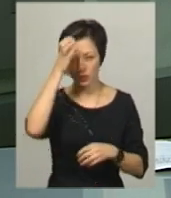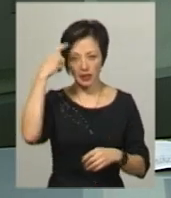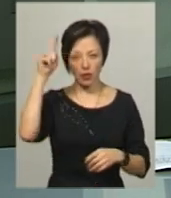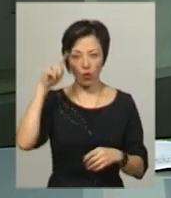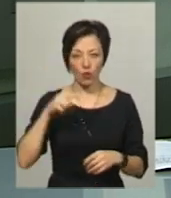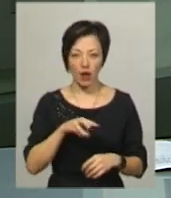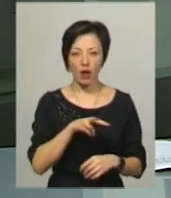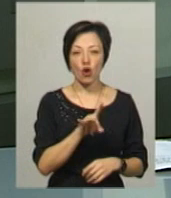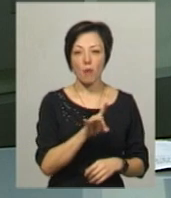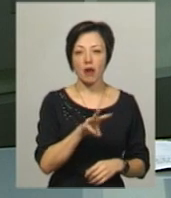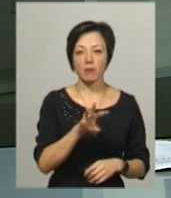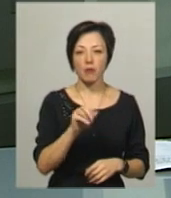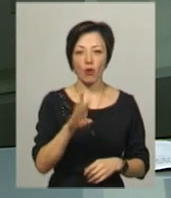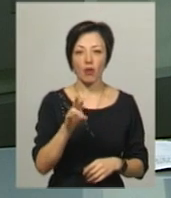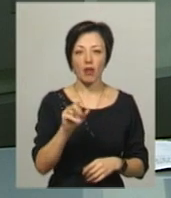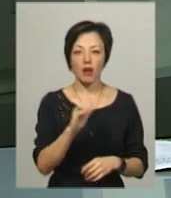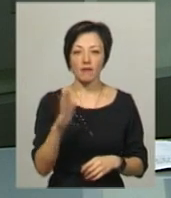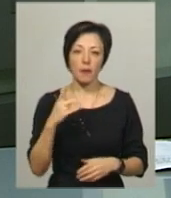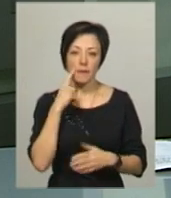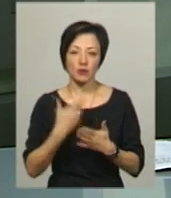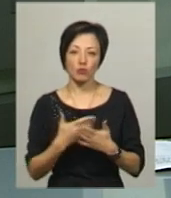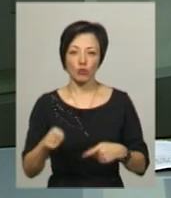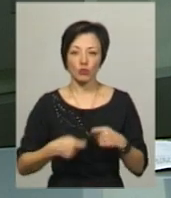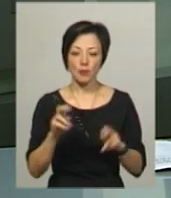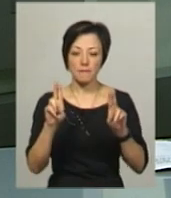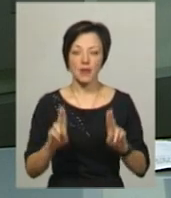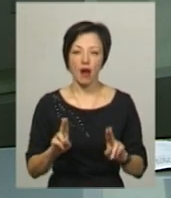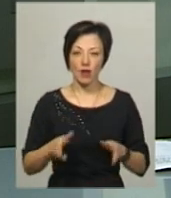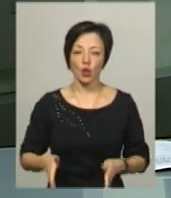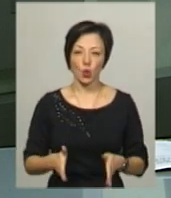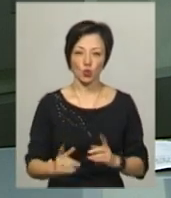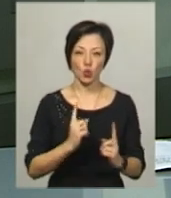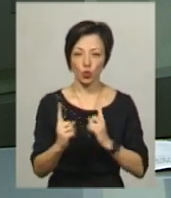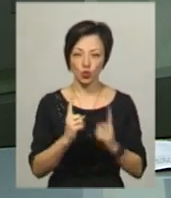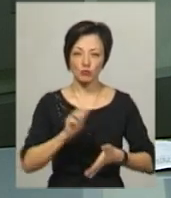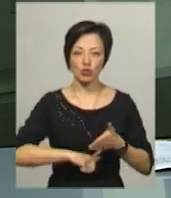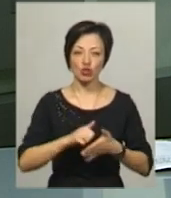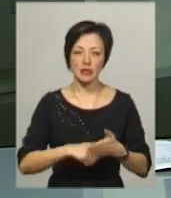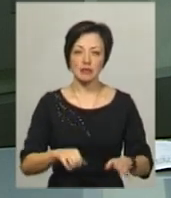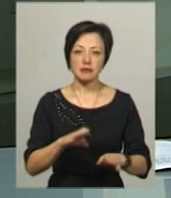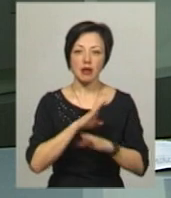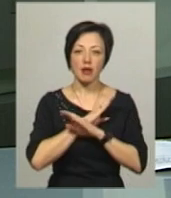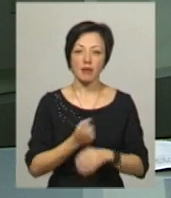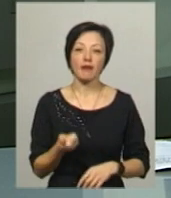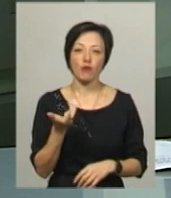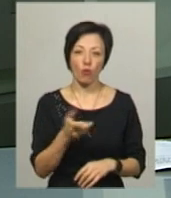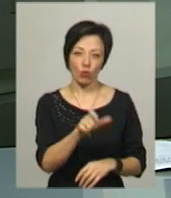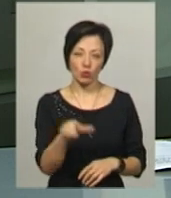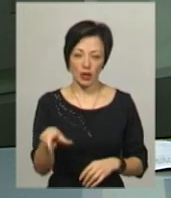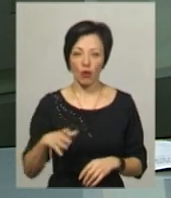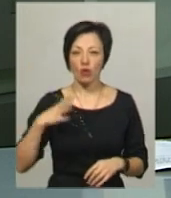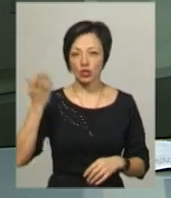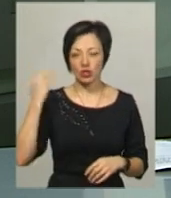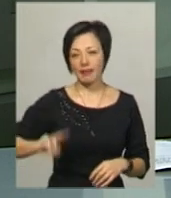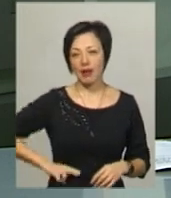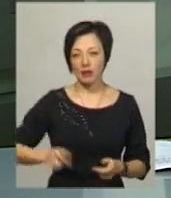і науки Романа Миколаїва підозрюють у порушенні правил безпеки дорожнього руху, що спричинило загибель кількох людей. Колишній